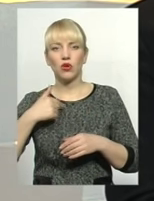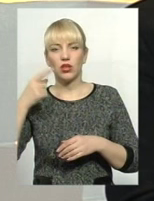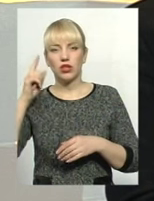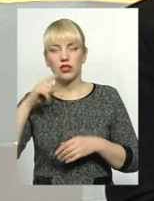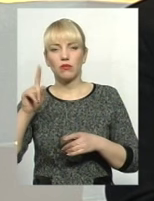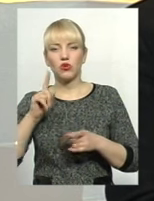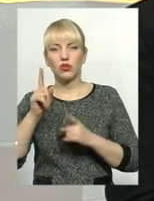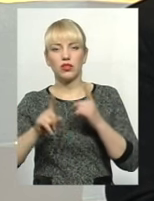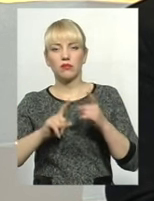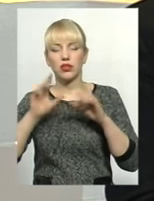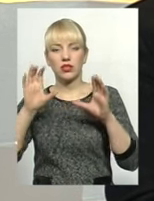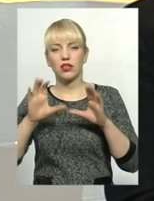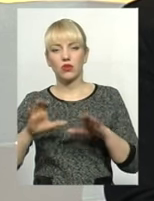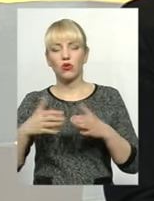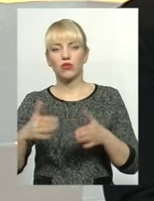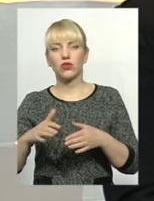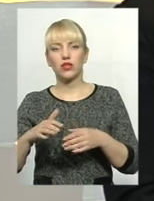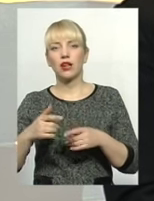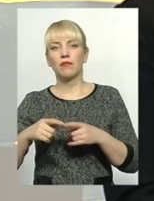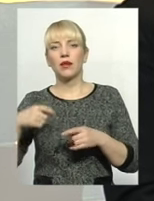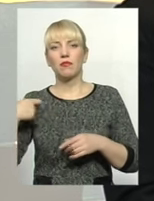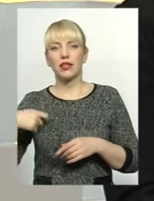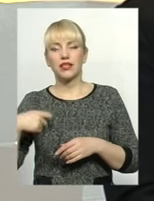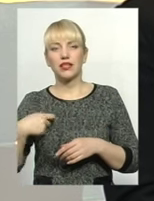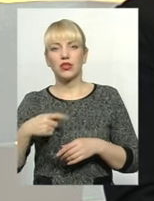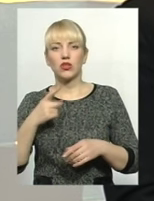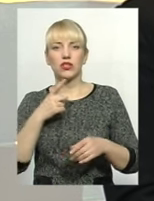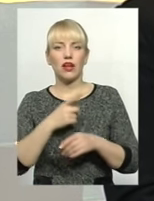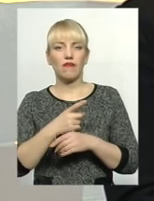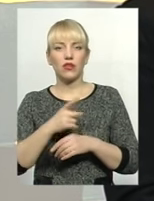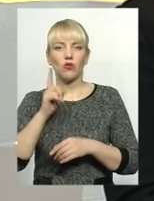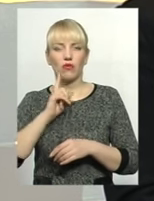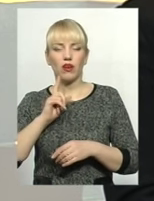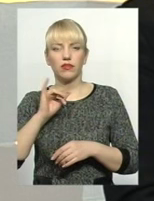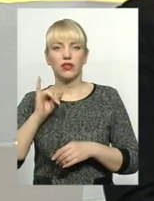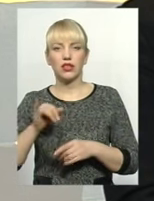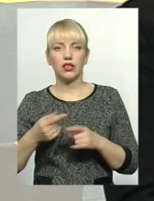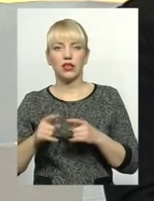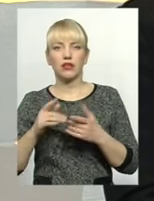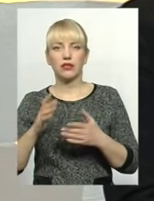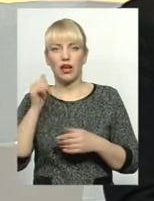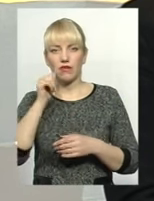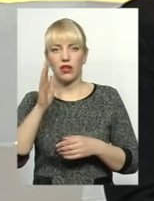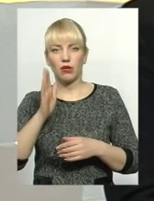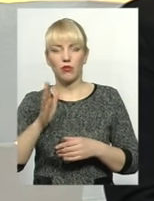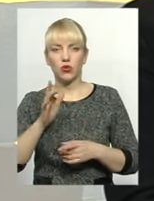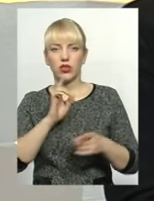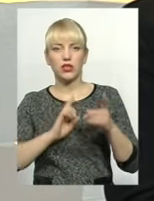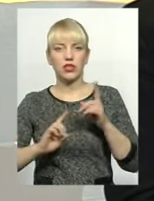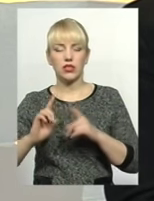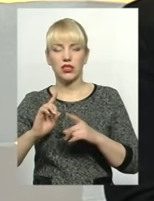закону президент заветував. Завтра повинно відбути засідання комітетів Верховної Ради з питань освіти